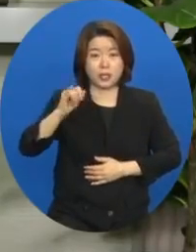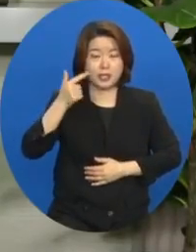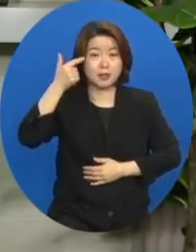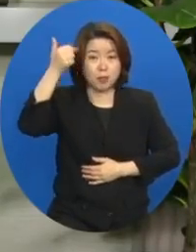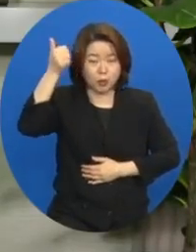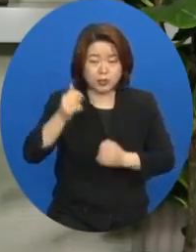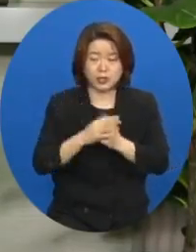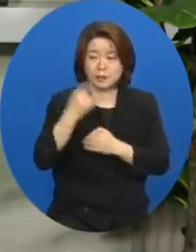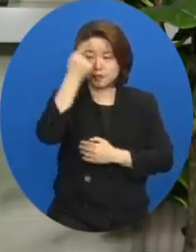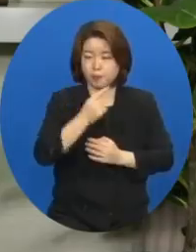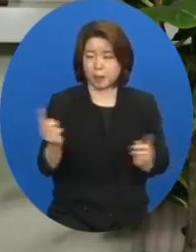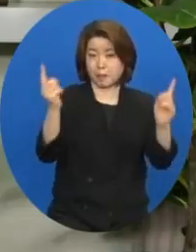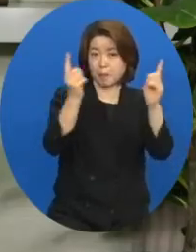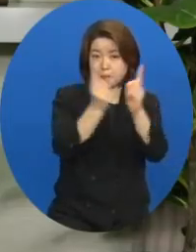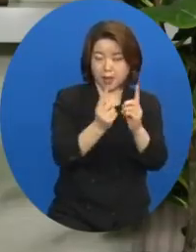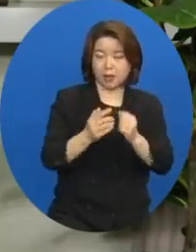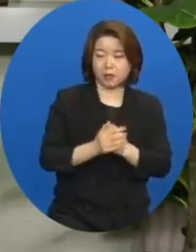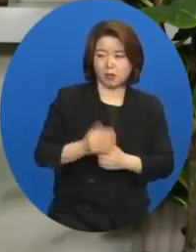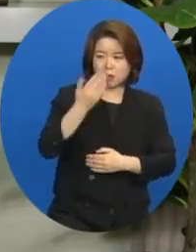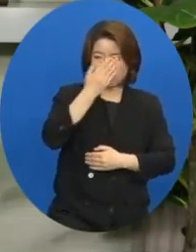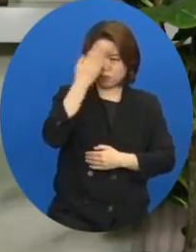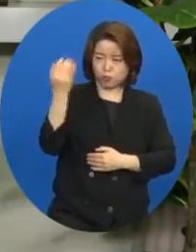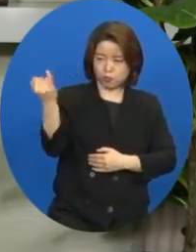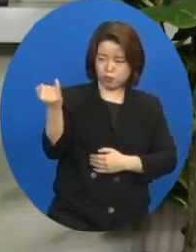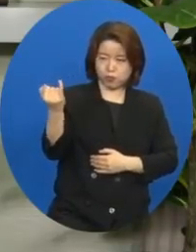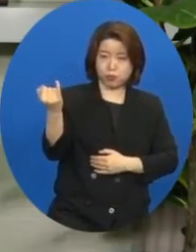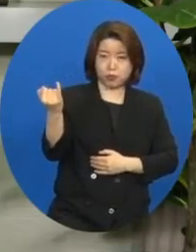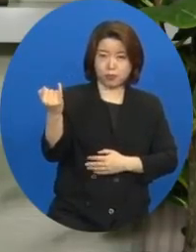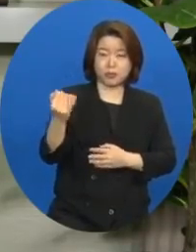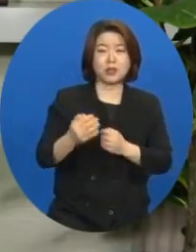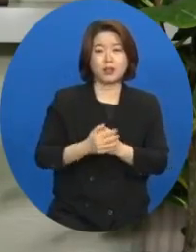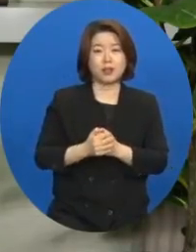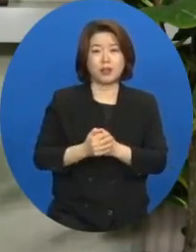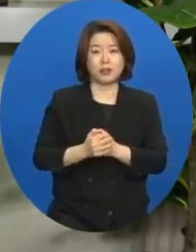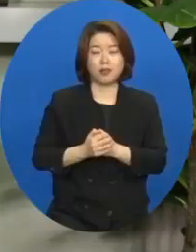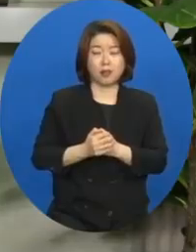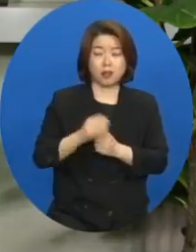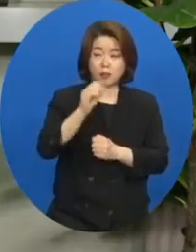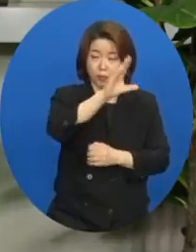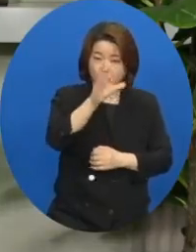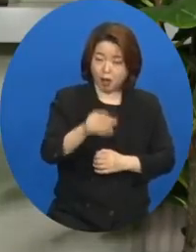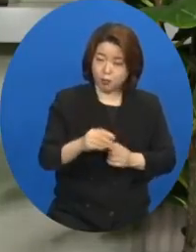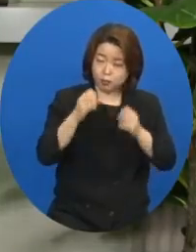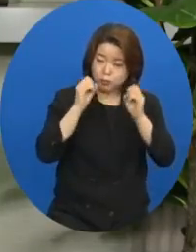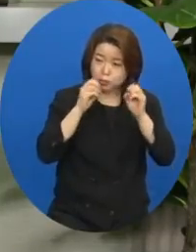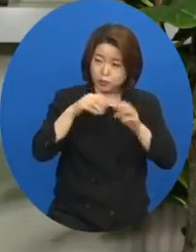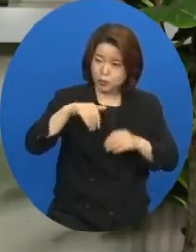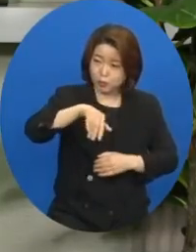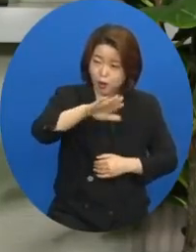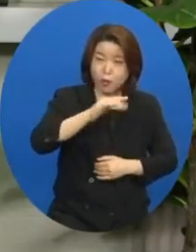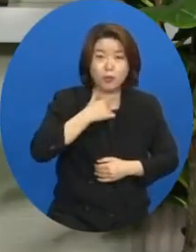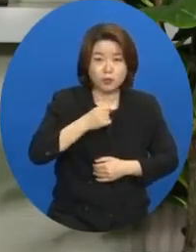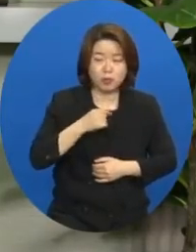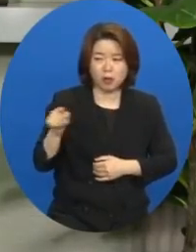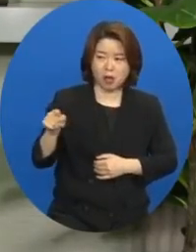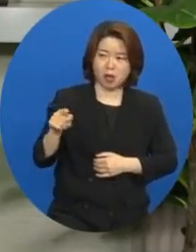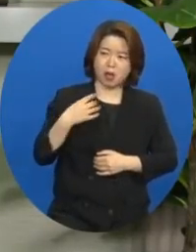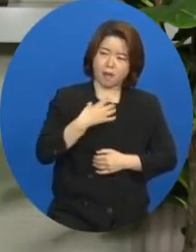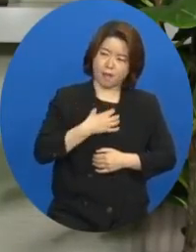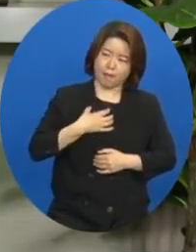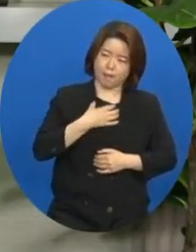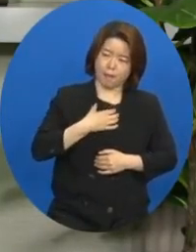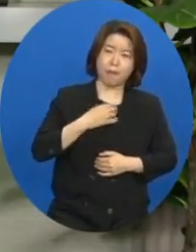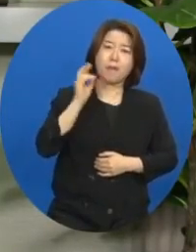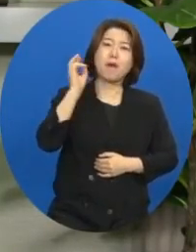젊은 여자분이 아프리카 선교사로 간다고 하니까 걱정이 되셨던